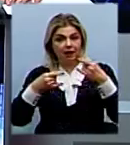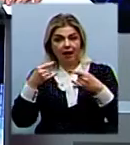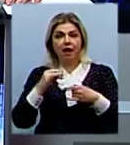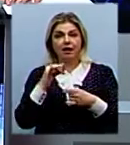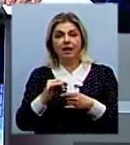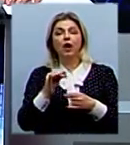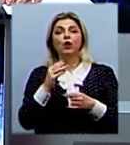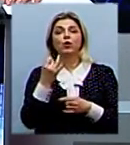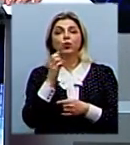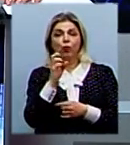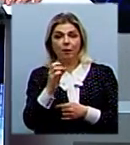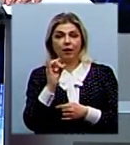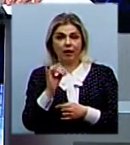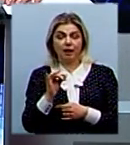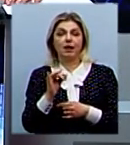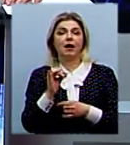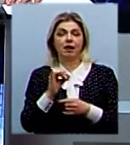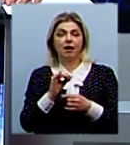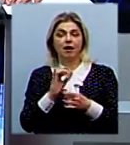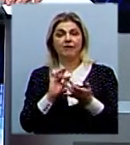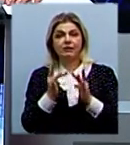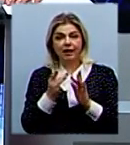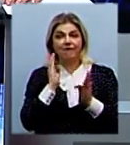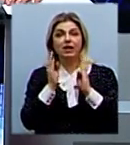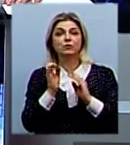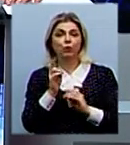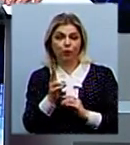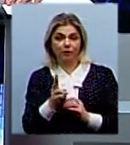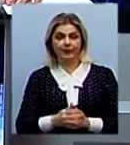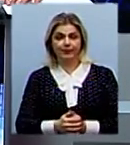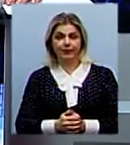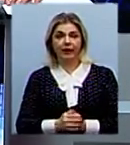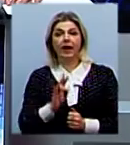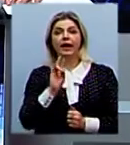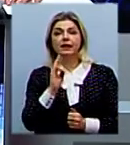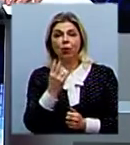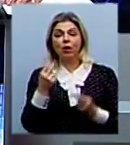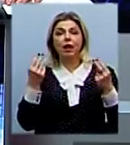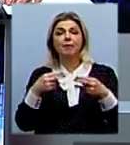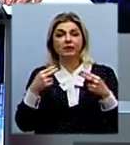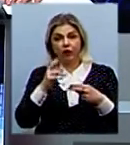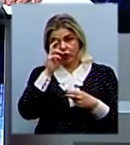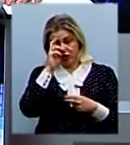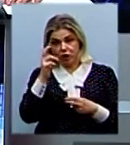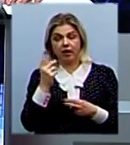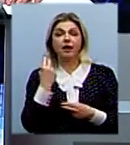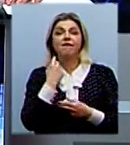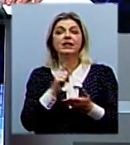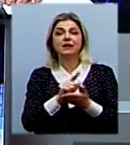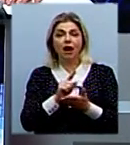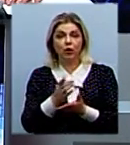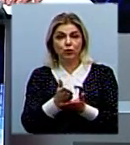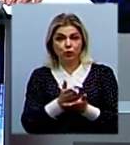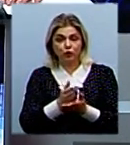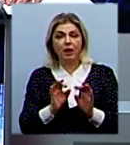посилання на ютуб-канал та сторінку в мережі – фейсбук. У Миколаївській митниці Державної фіскальної служби